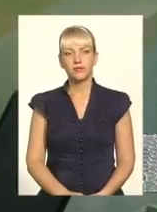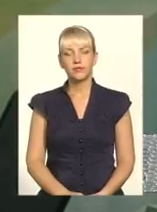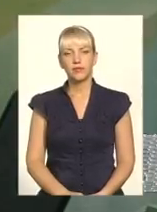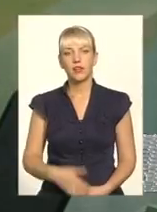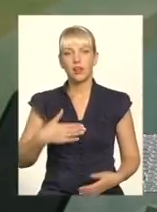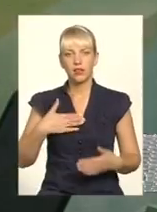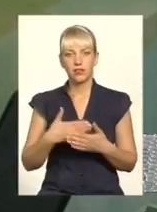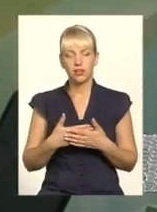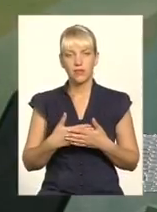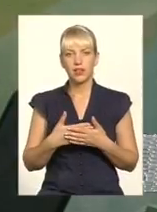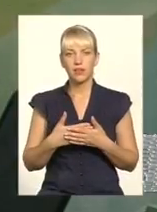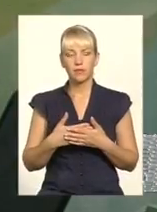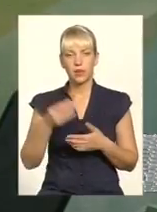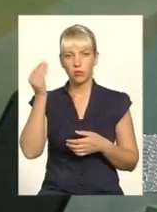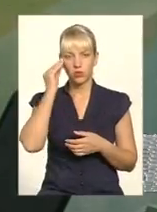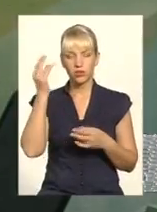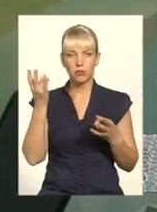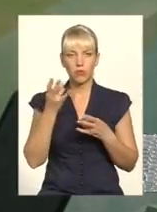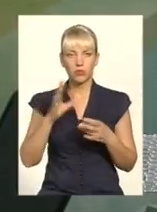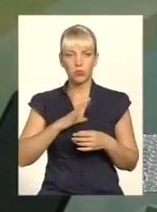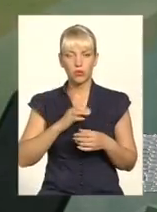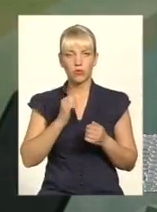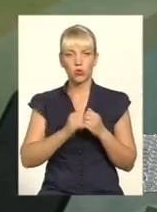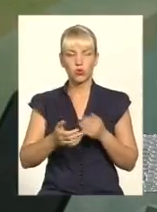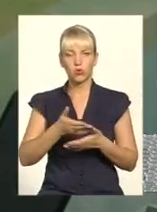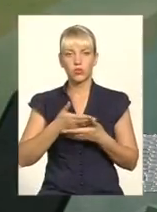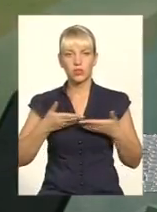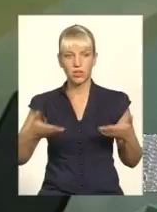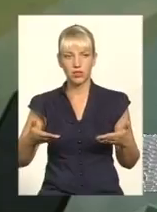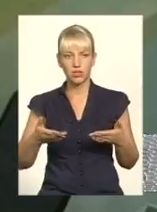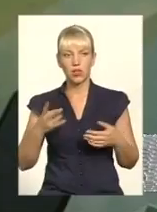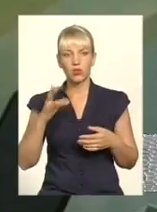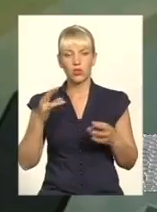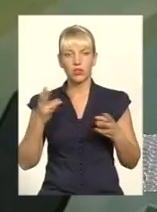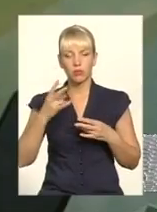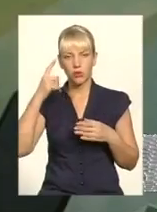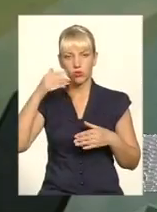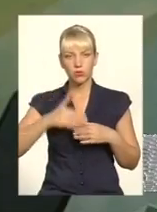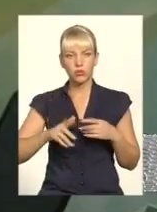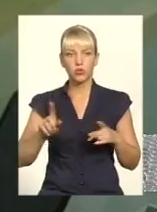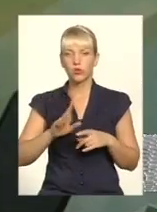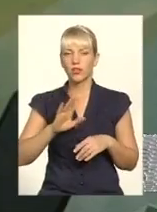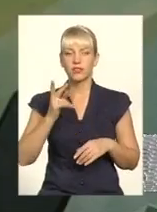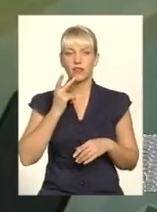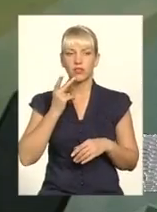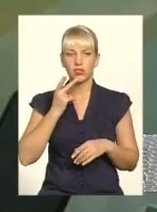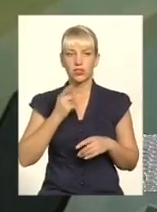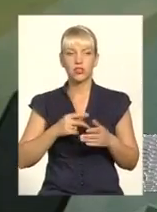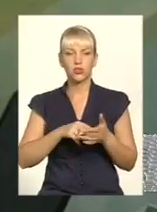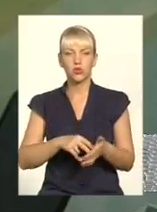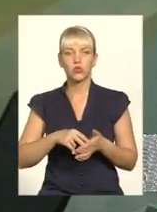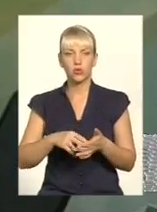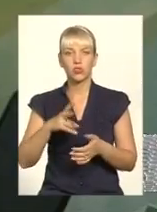Активна громадянська позиція повинна бути у кожного з нас. Але при цьому потрібно розуміти, що не завжди, стоячи на